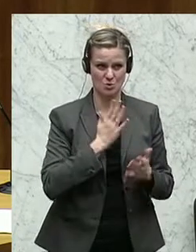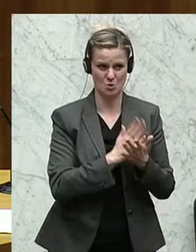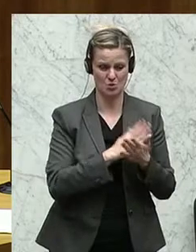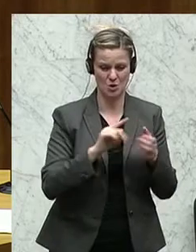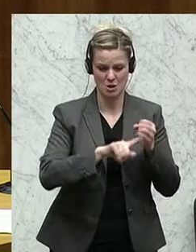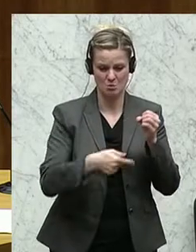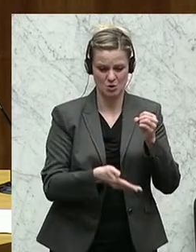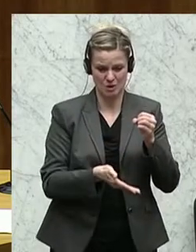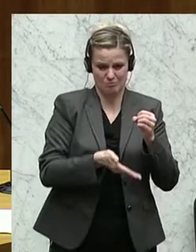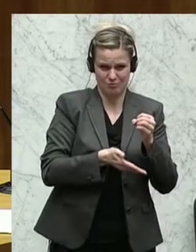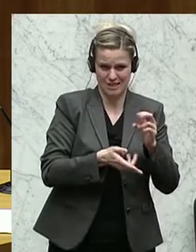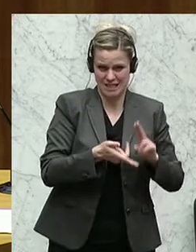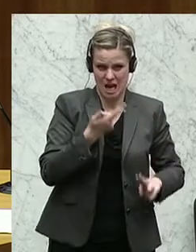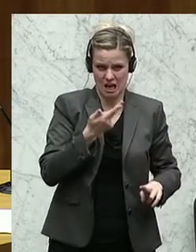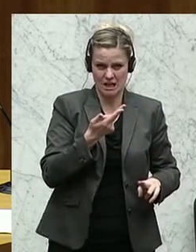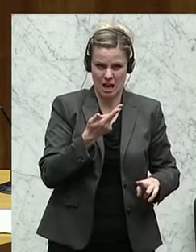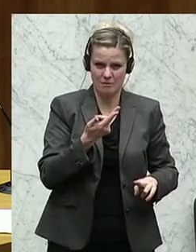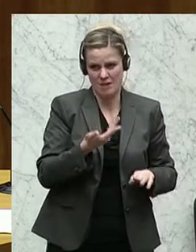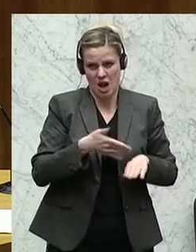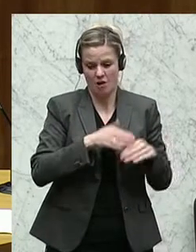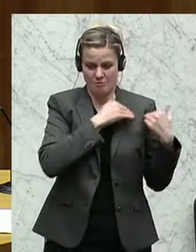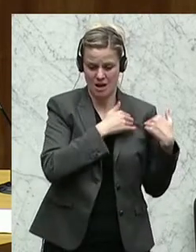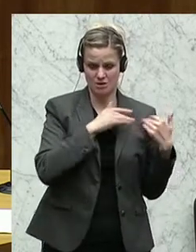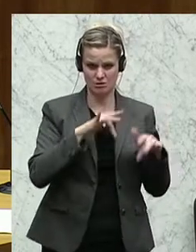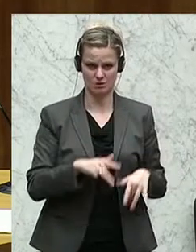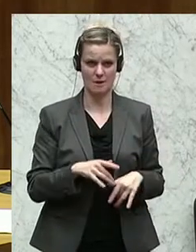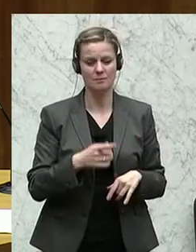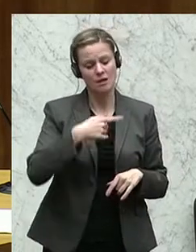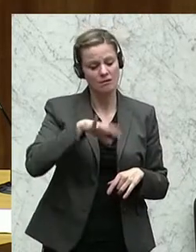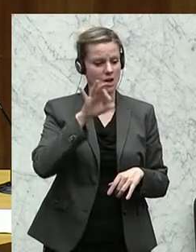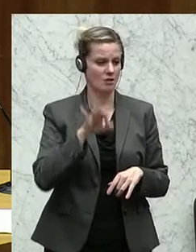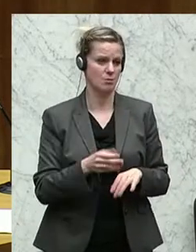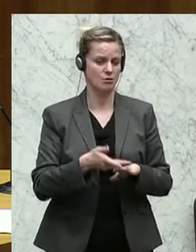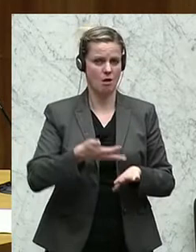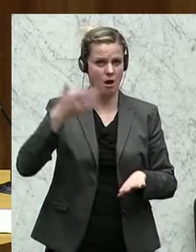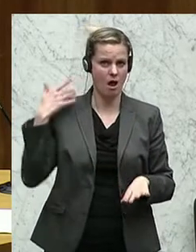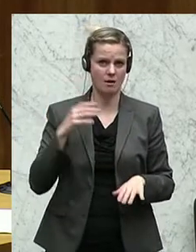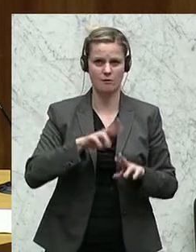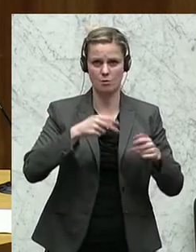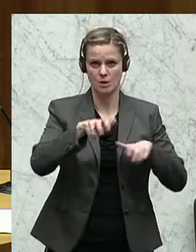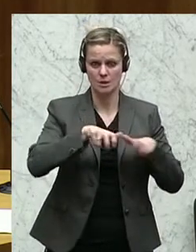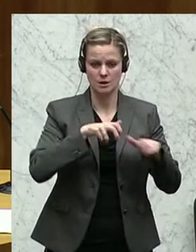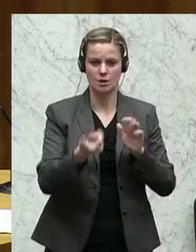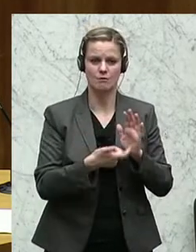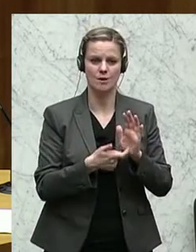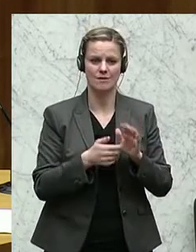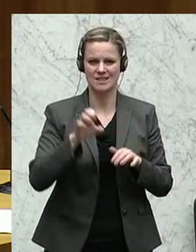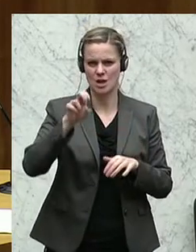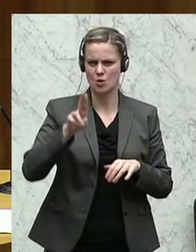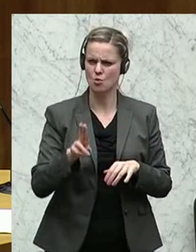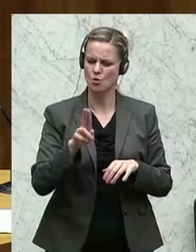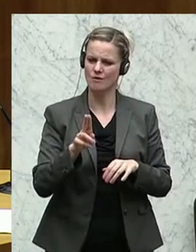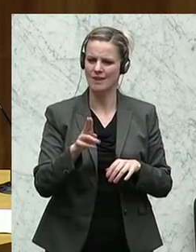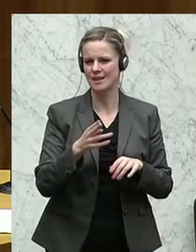belasten. Seit langem fordern wir Freiheitliche von der Bundesregierung, endlich mit der EU über kostendeckende